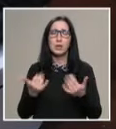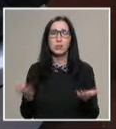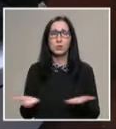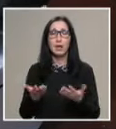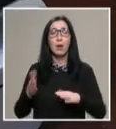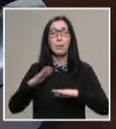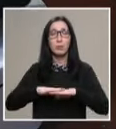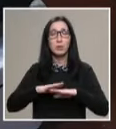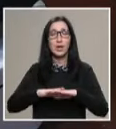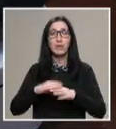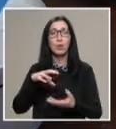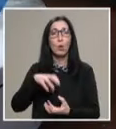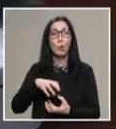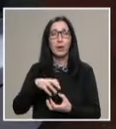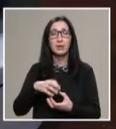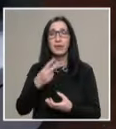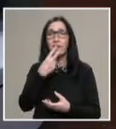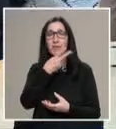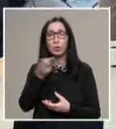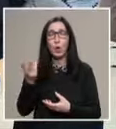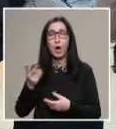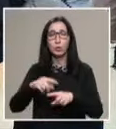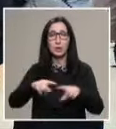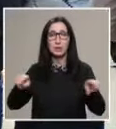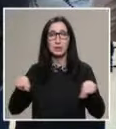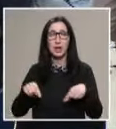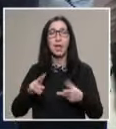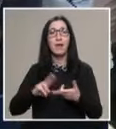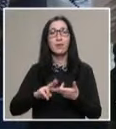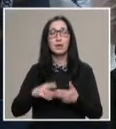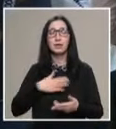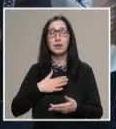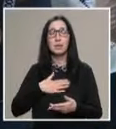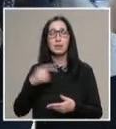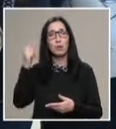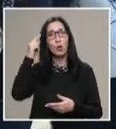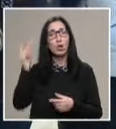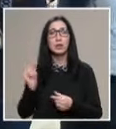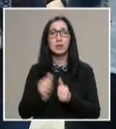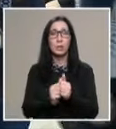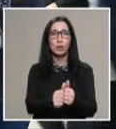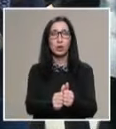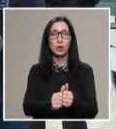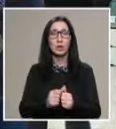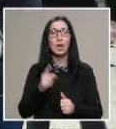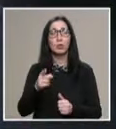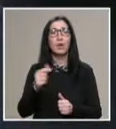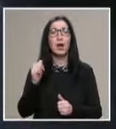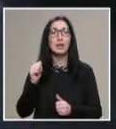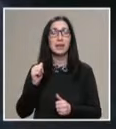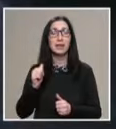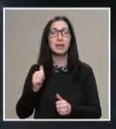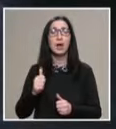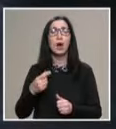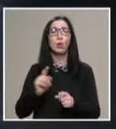поставенето на обектите в виртуалната стая и подреждането на експонатите, Валентин има свой съмишленик. Това е Александър Няголов от 11